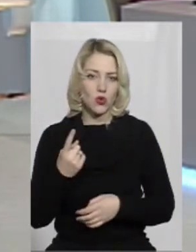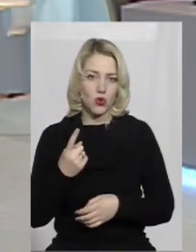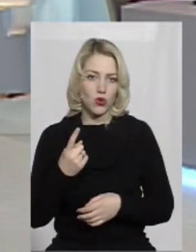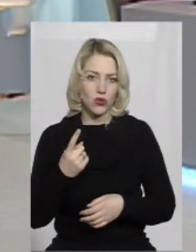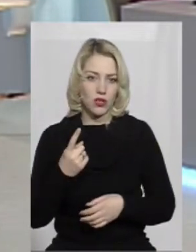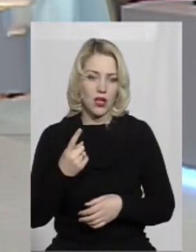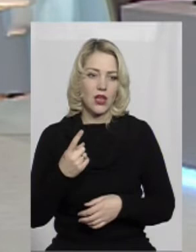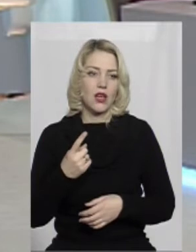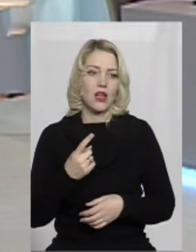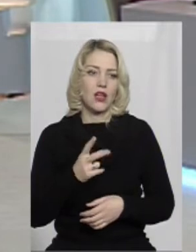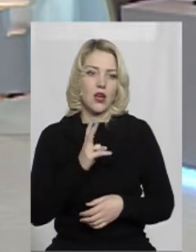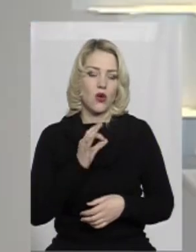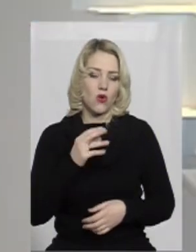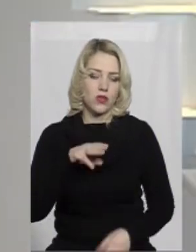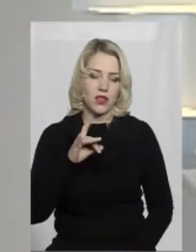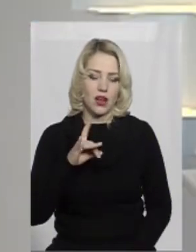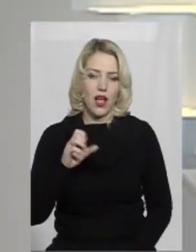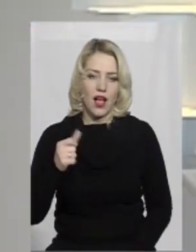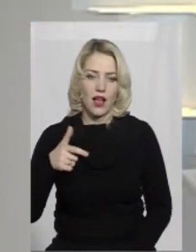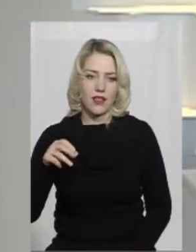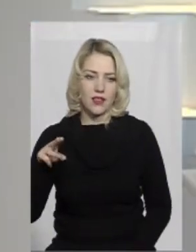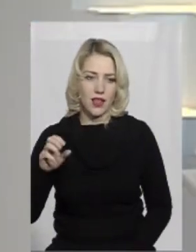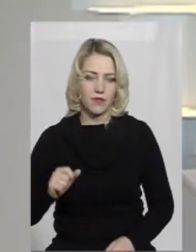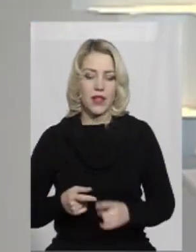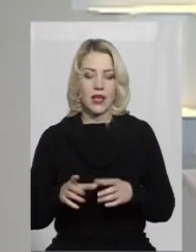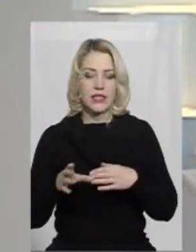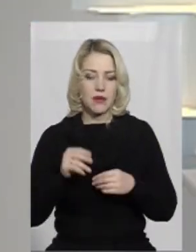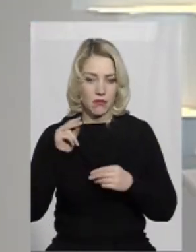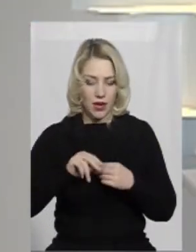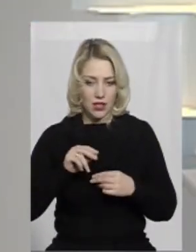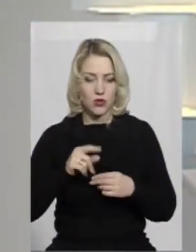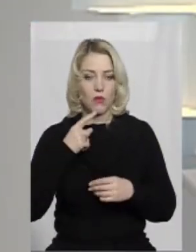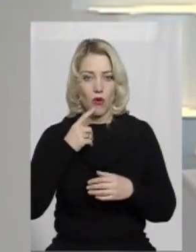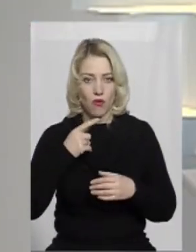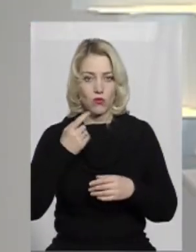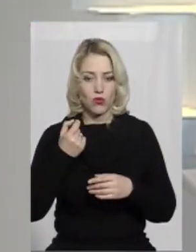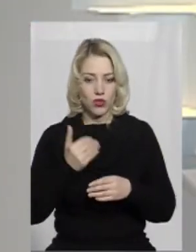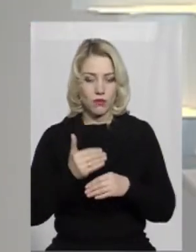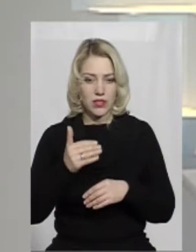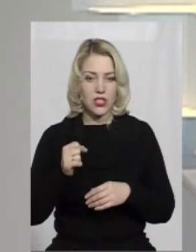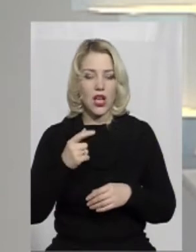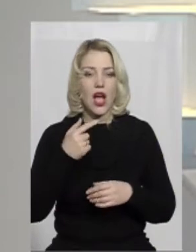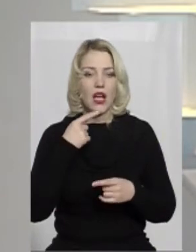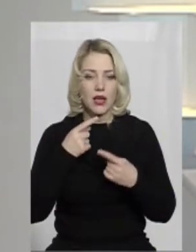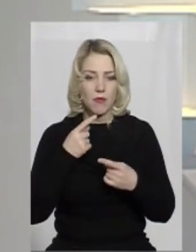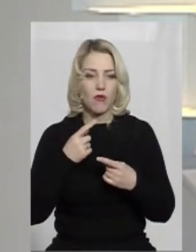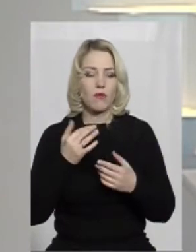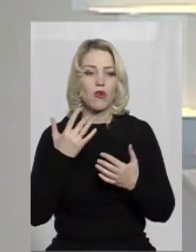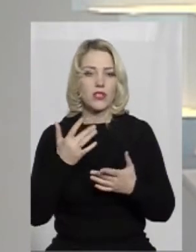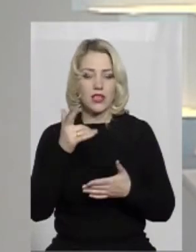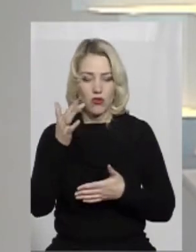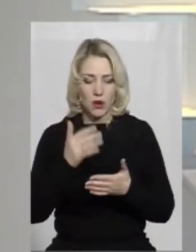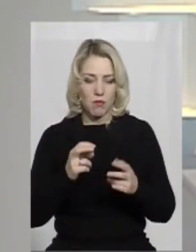контрагента по всій країні, про співпрацю трішечки пізніше. Зараз скажіть, будь ласка, відколи в